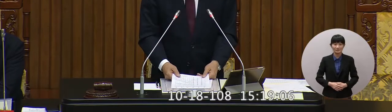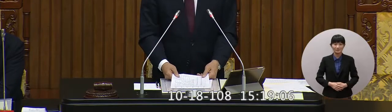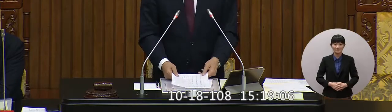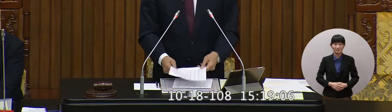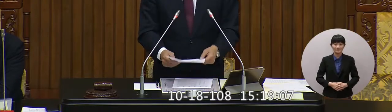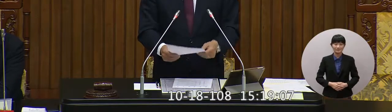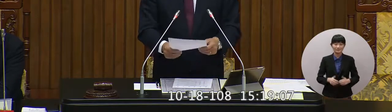謝謝謝謝啊